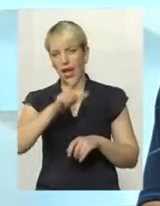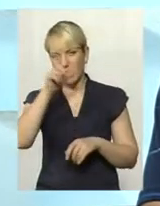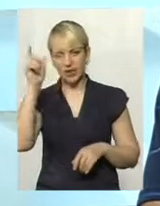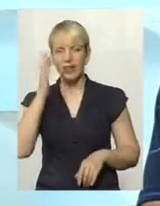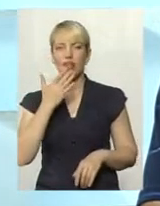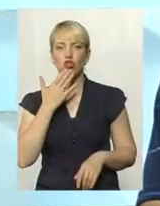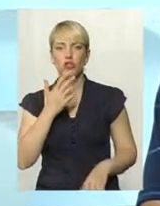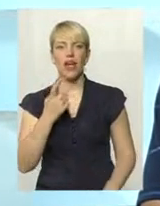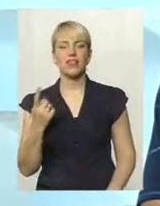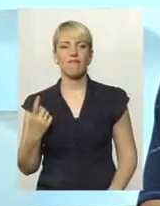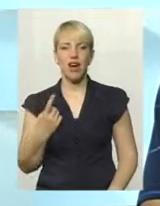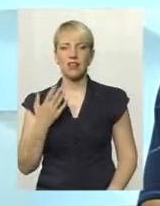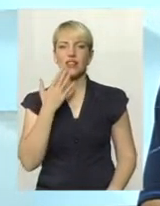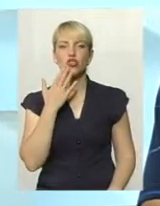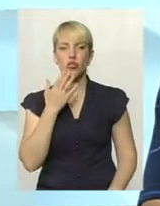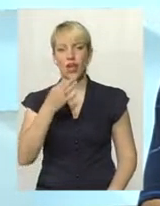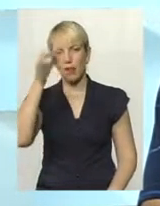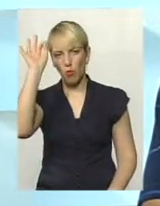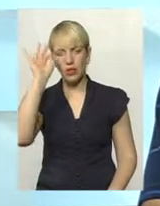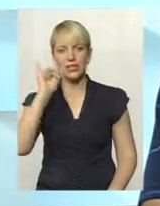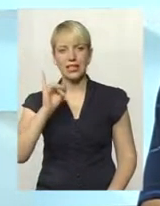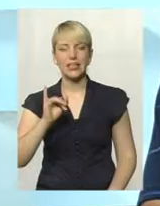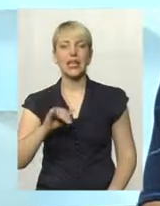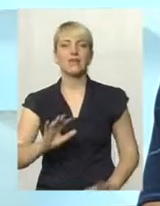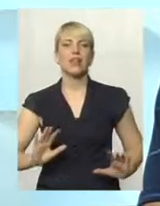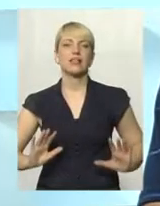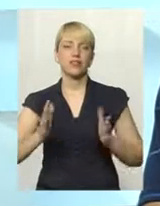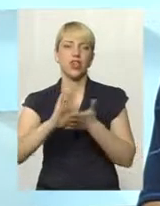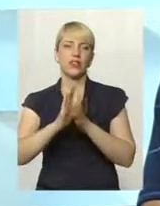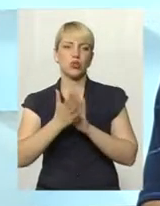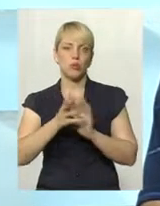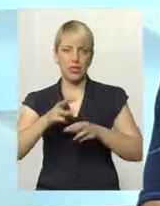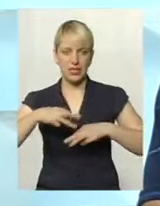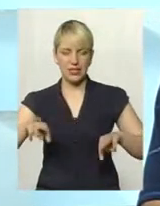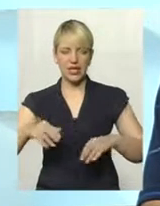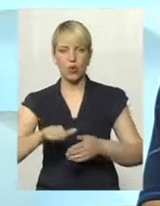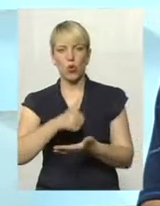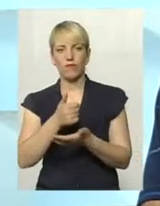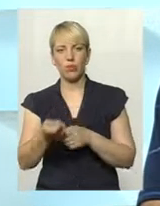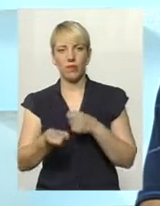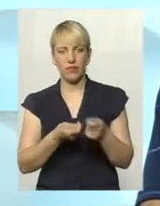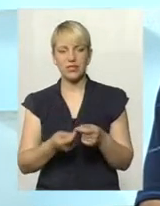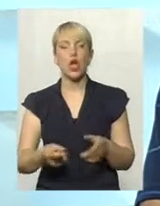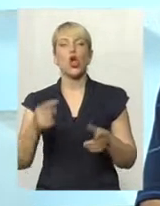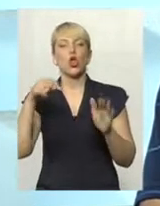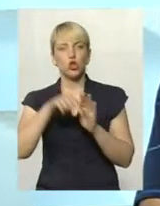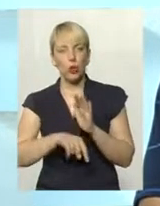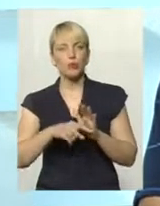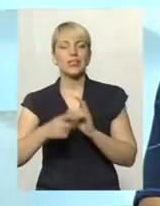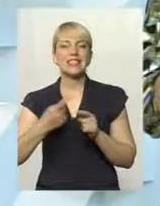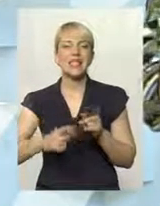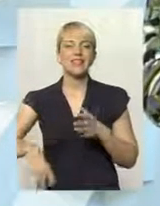національної поліції та надзвичайних ситуацій міністерства, головного управління надзвичайних ситуацій. Це все